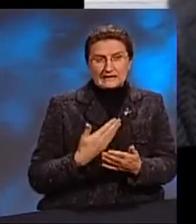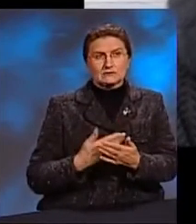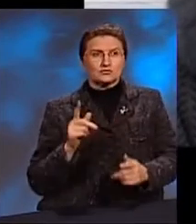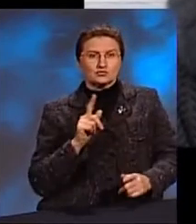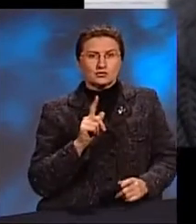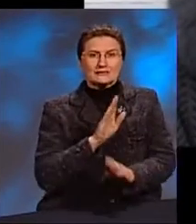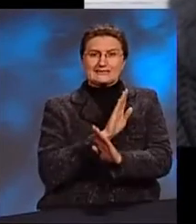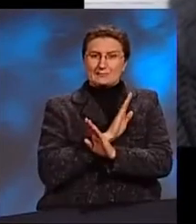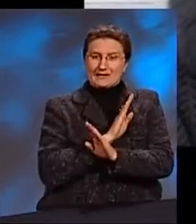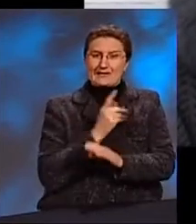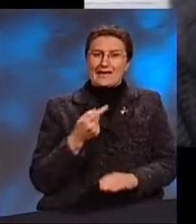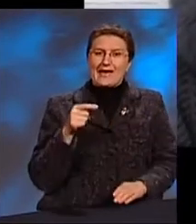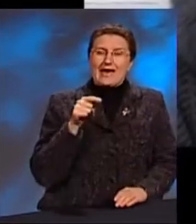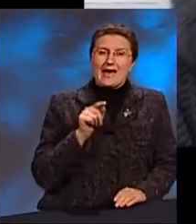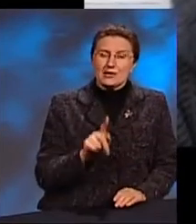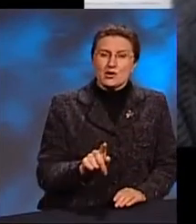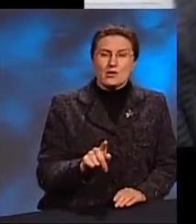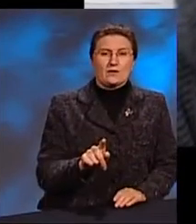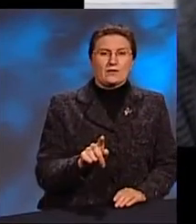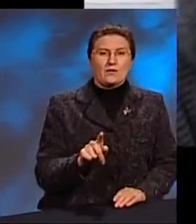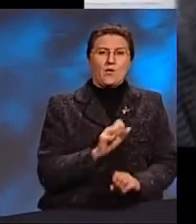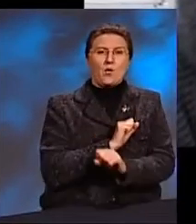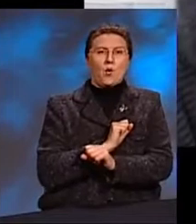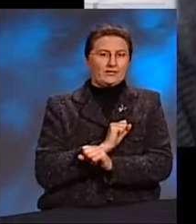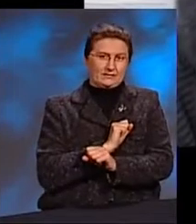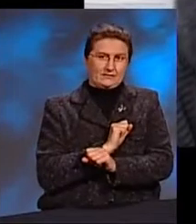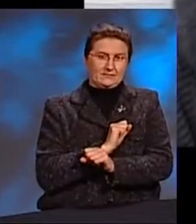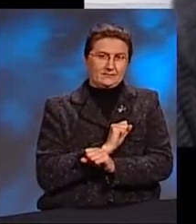смерть — это отдых.